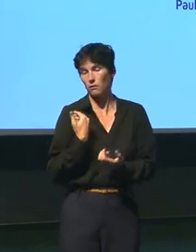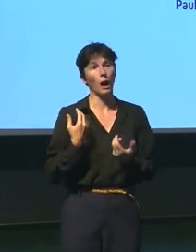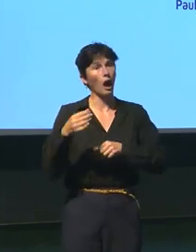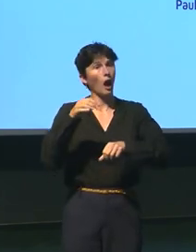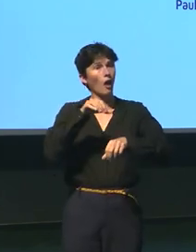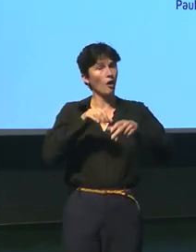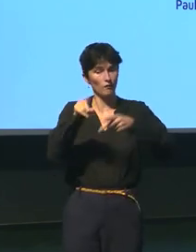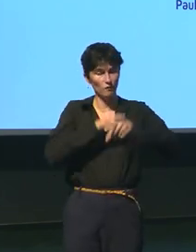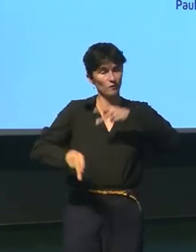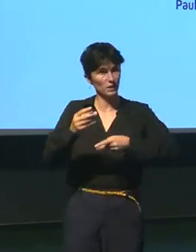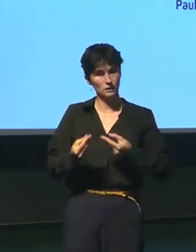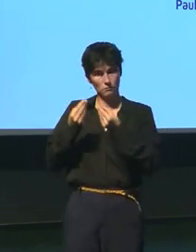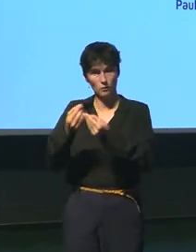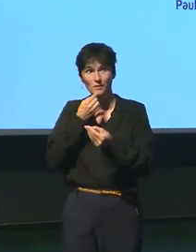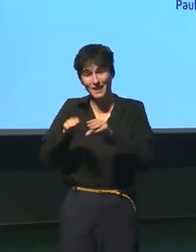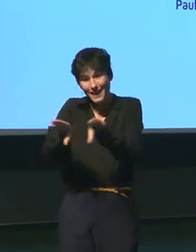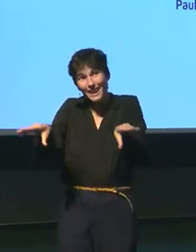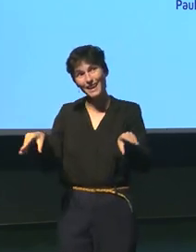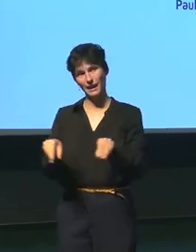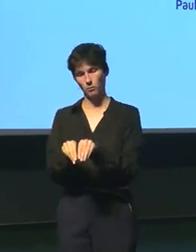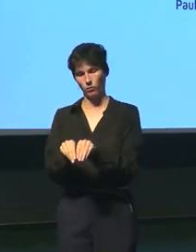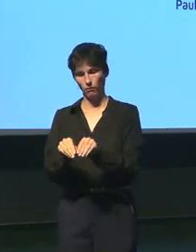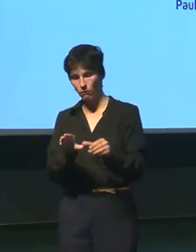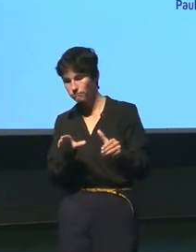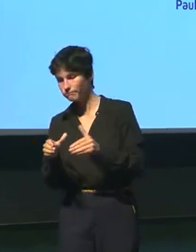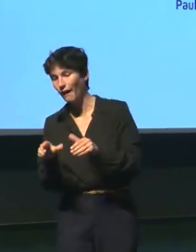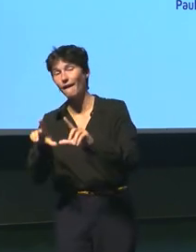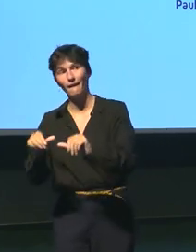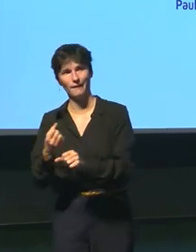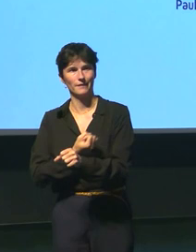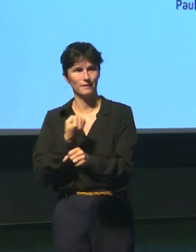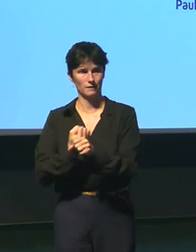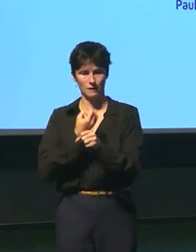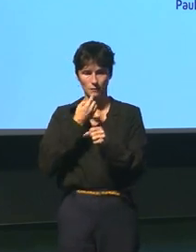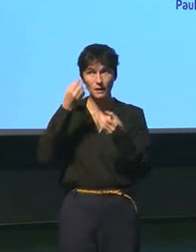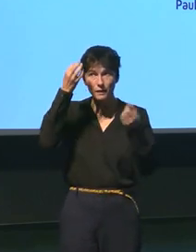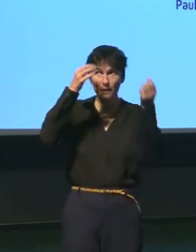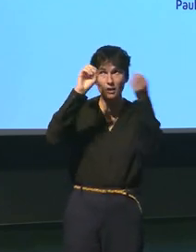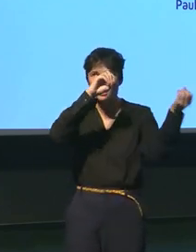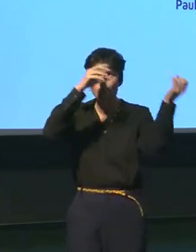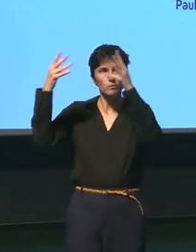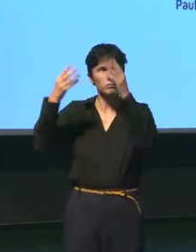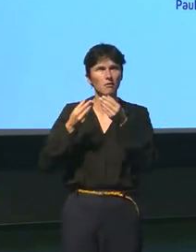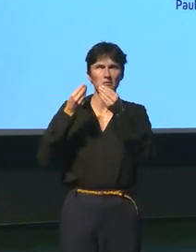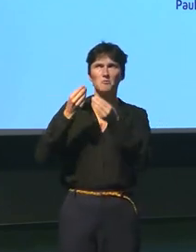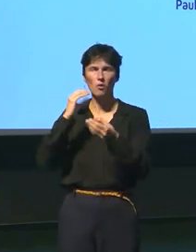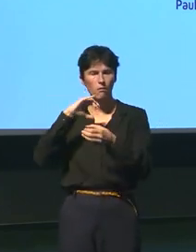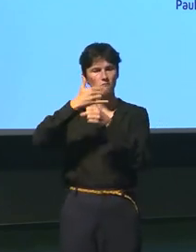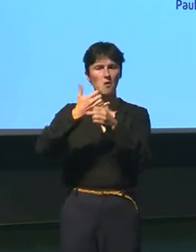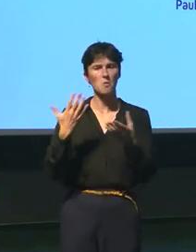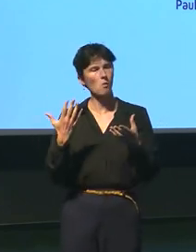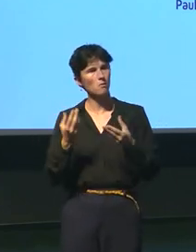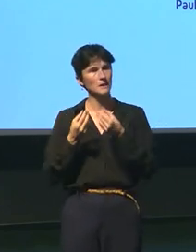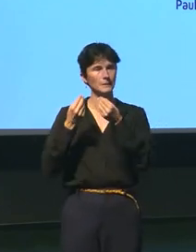un travail d'équipe il y a toute l'équipe derrière et donc de ce fait je pense que l'imaginaire n pas du tout en défaut et